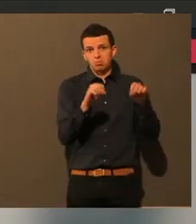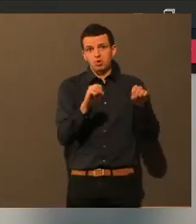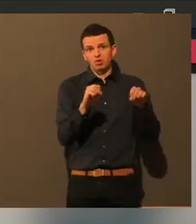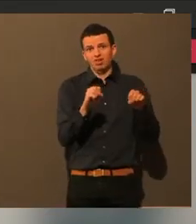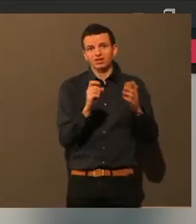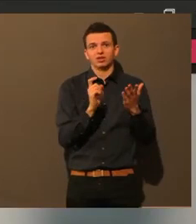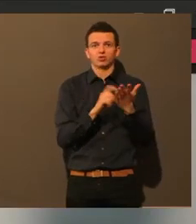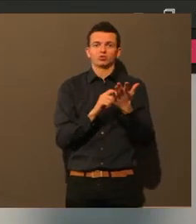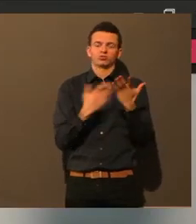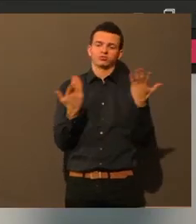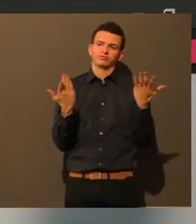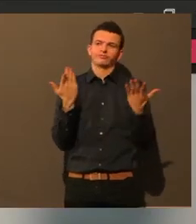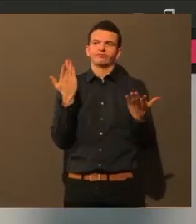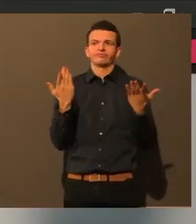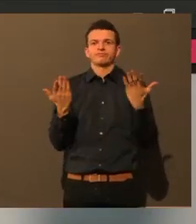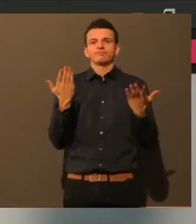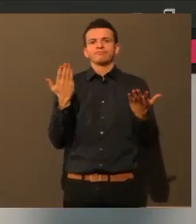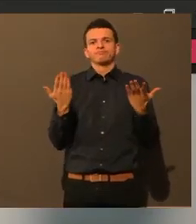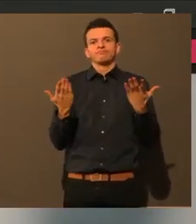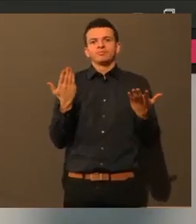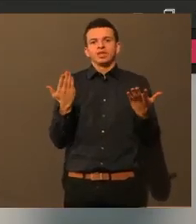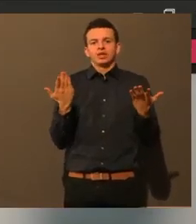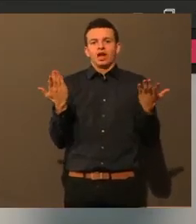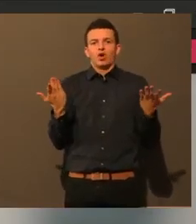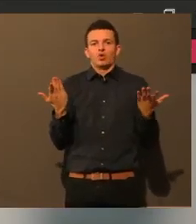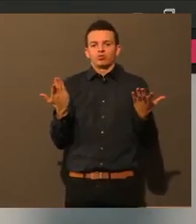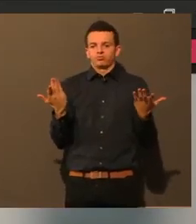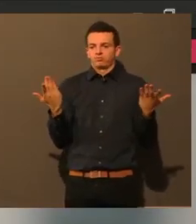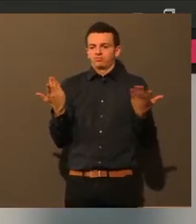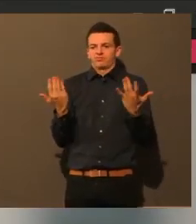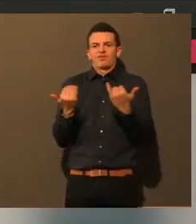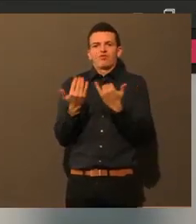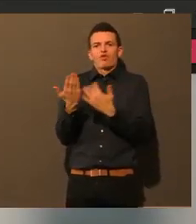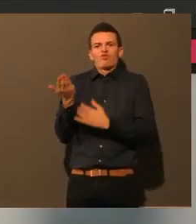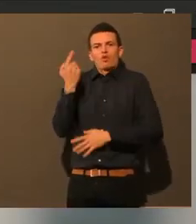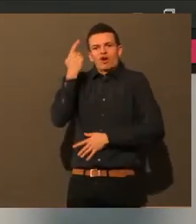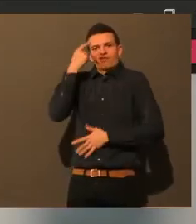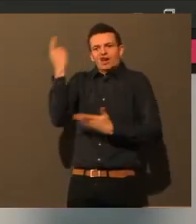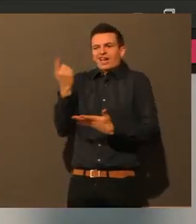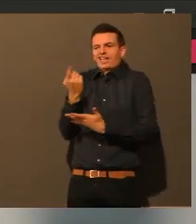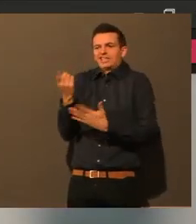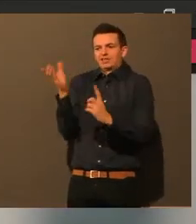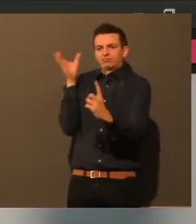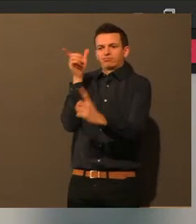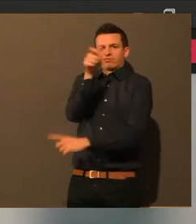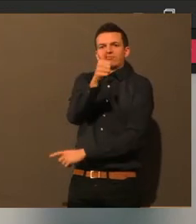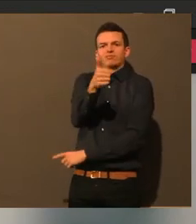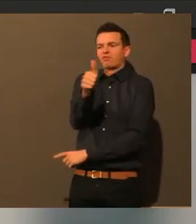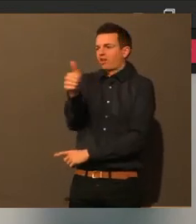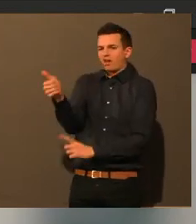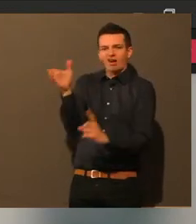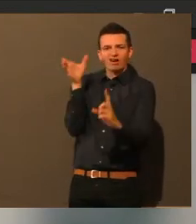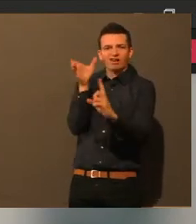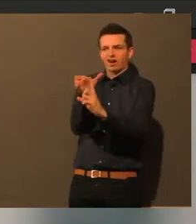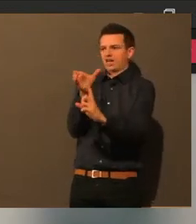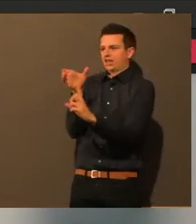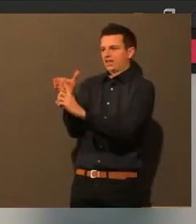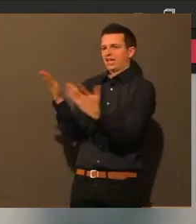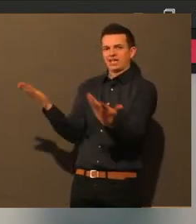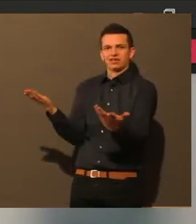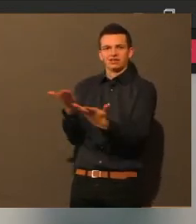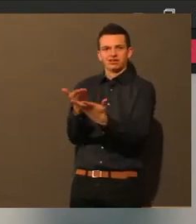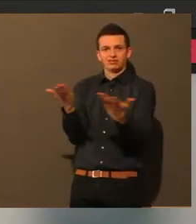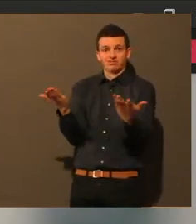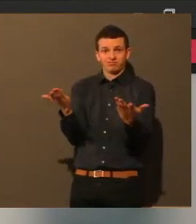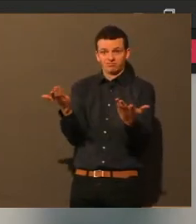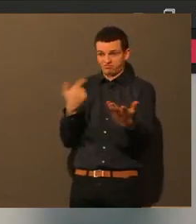so das Thema ist, man muss ja wissen, wer ist in Quarantäne zum Beispiel. Also das ist ja an sich ein schöner Gedanke, weil die Leute müssen sich ja eigentlich dann auch melden, glaube